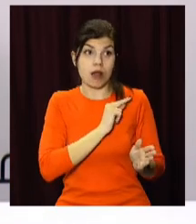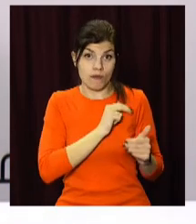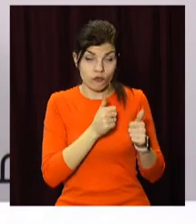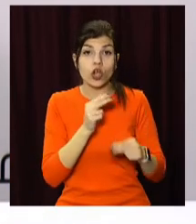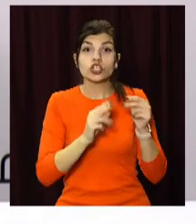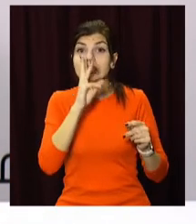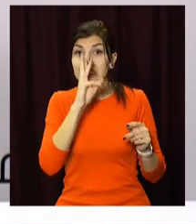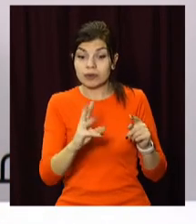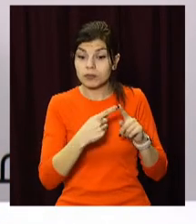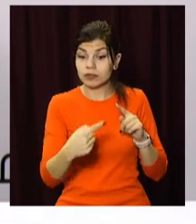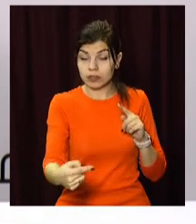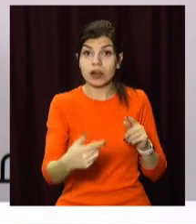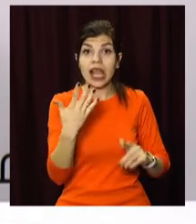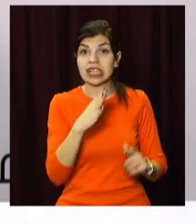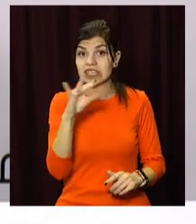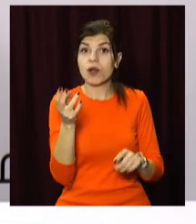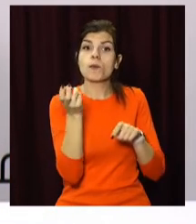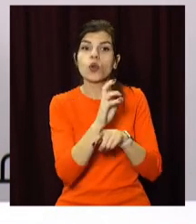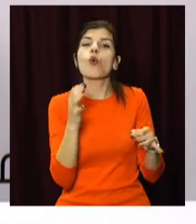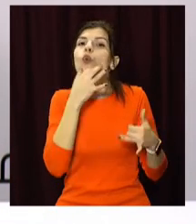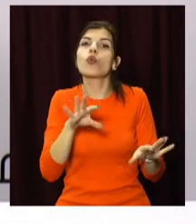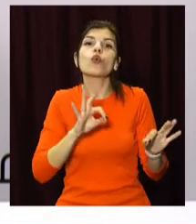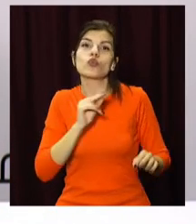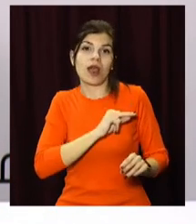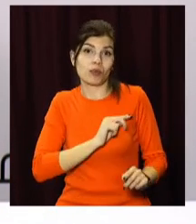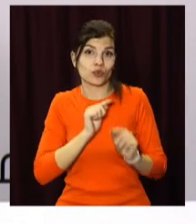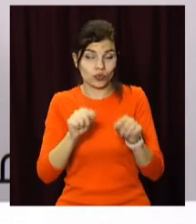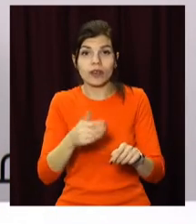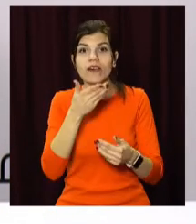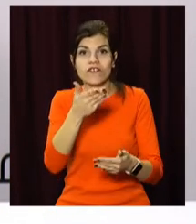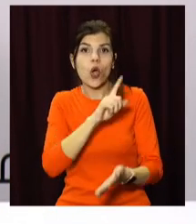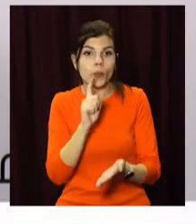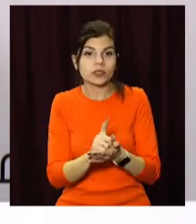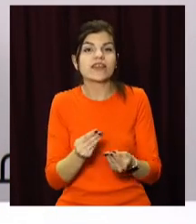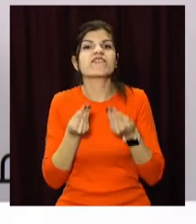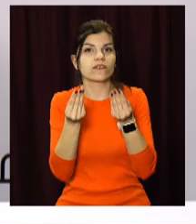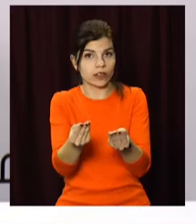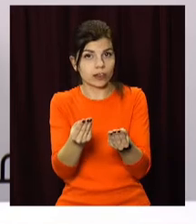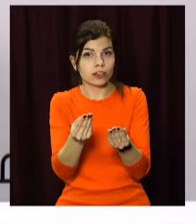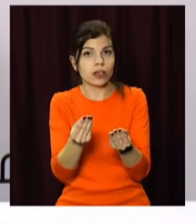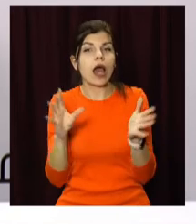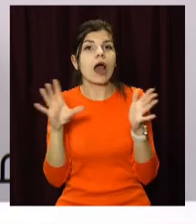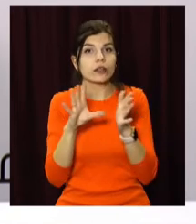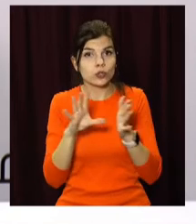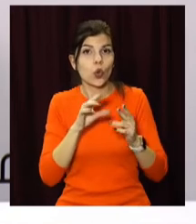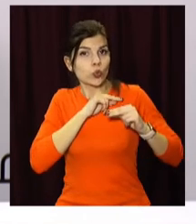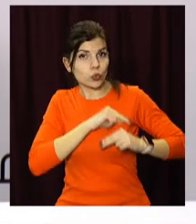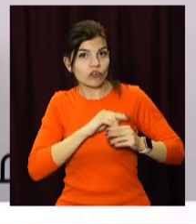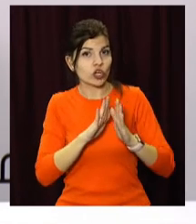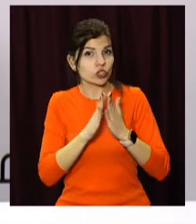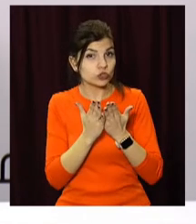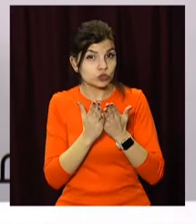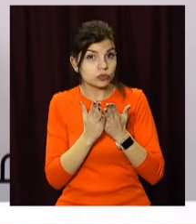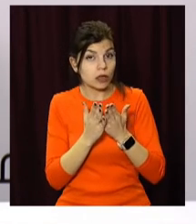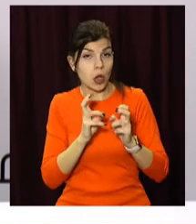місяці після опубліковання, якщо ви приходите куди на роботу, вам обязаны выдати електронну трудову книжку.